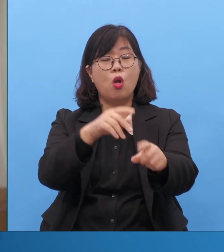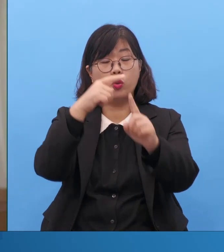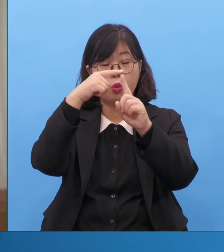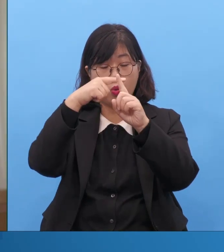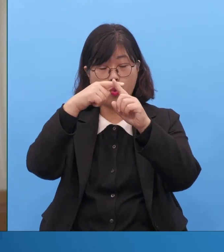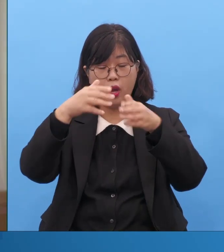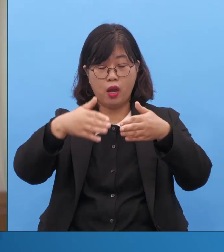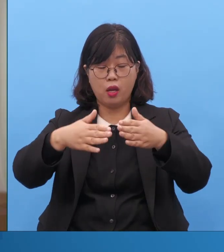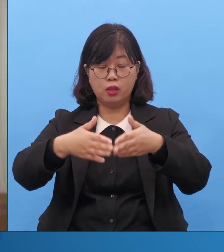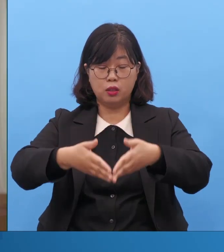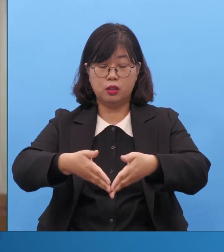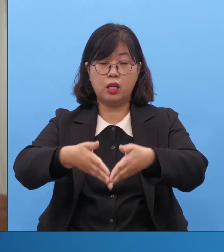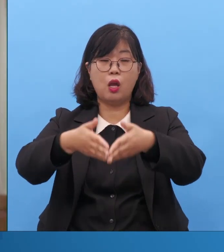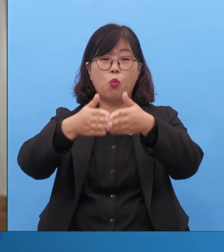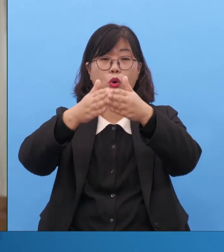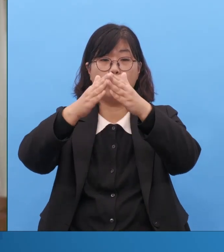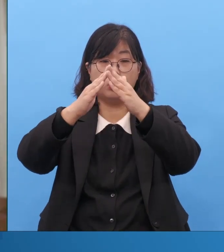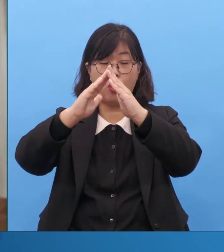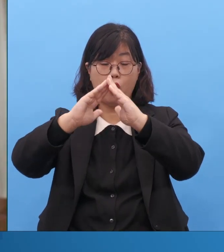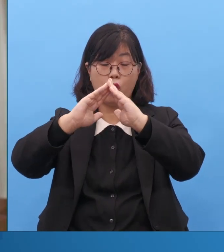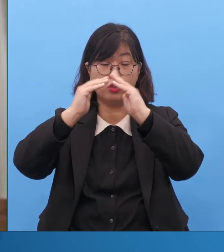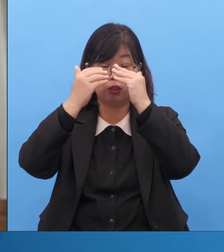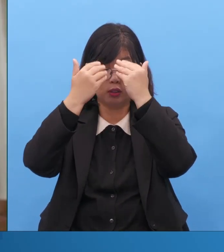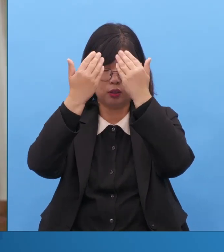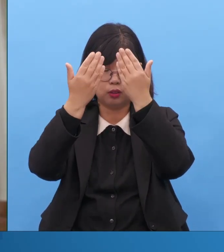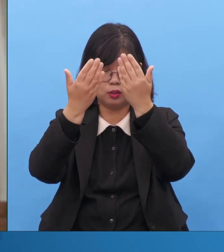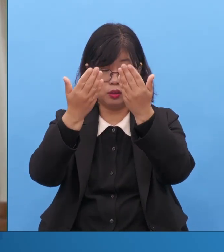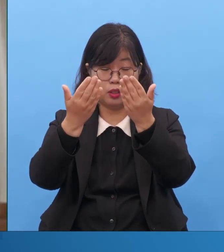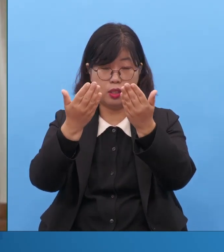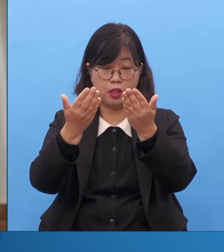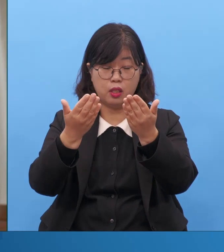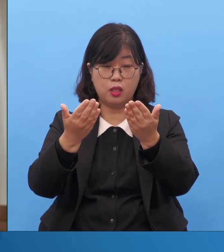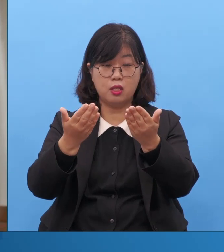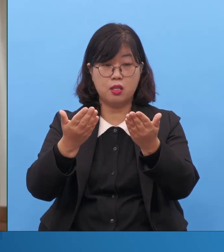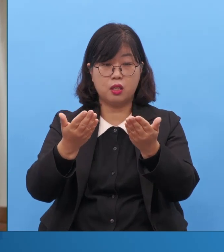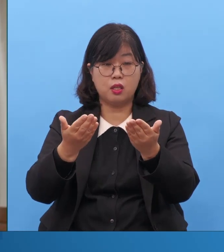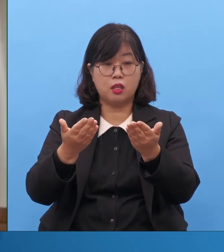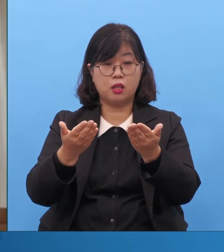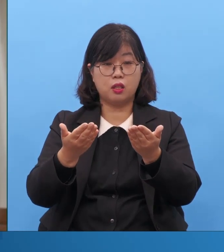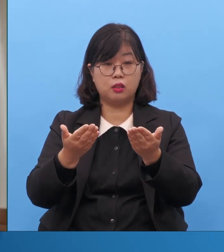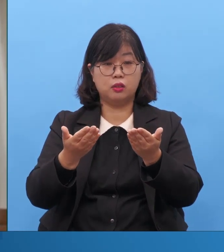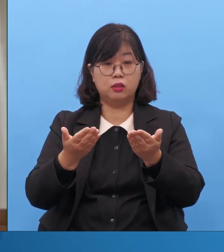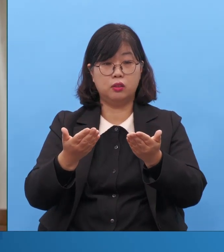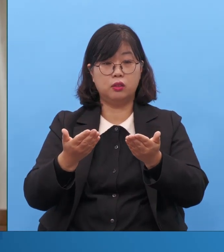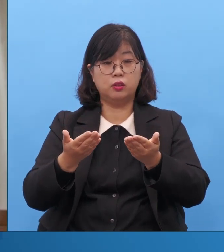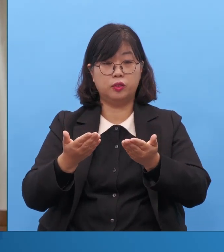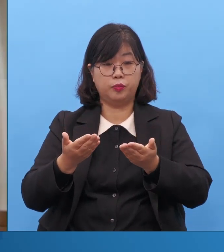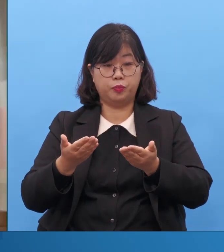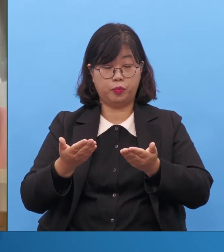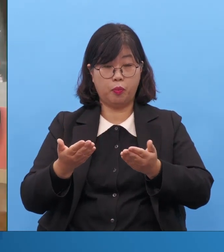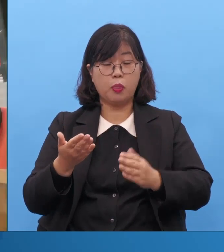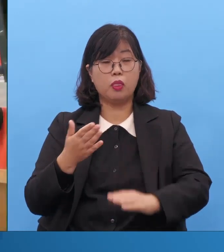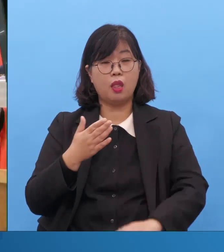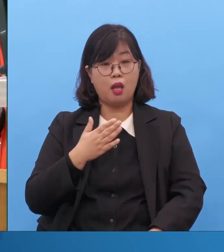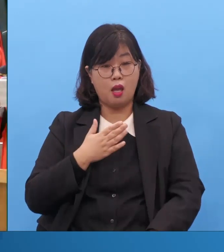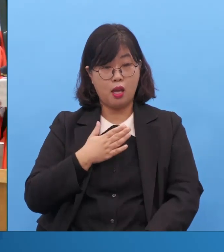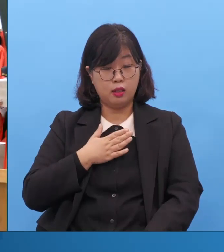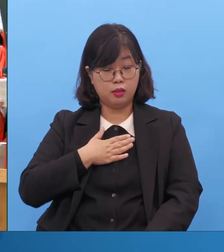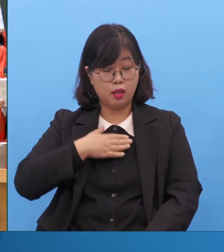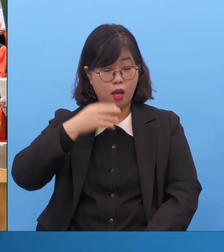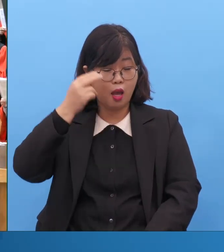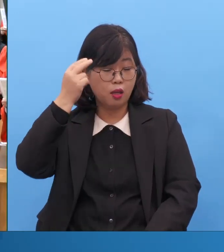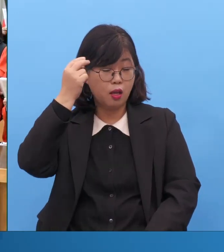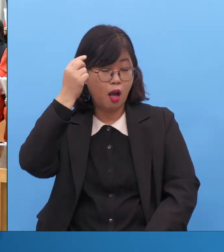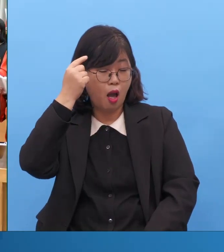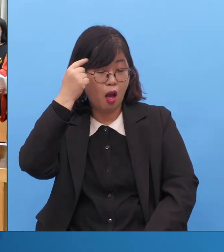오래를 세우셨으니 내